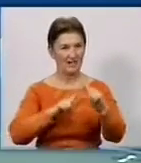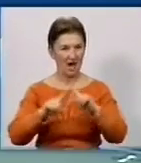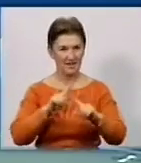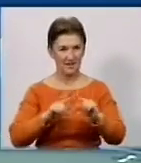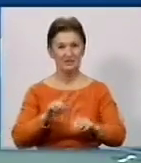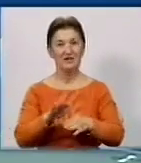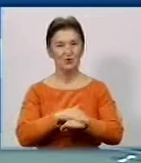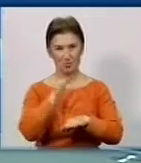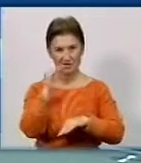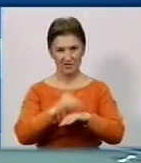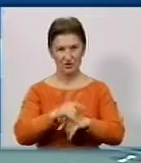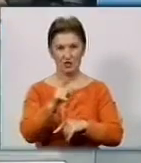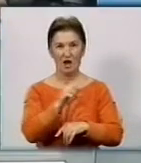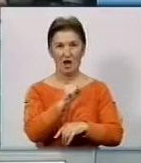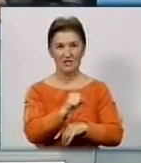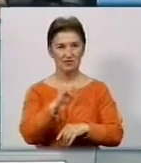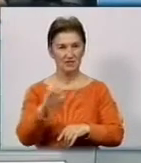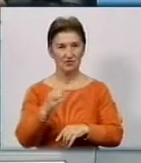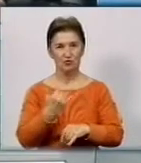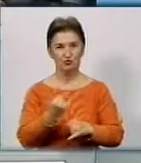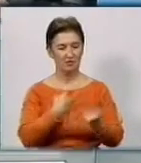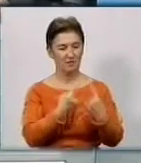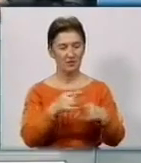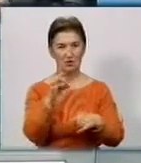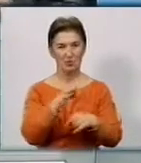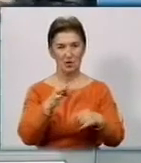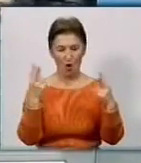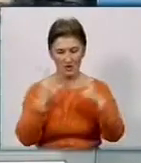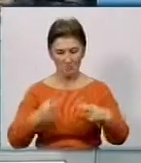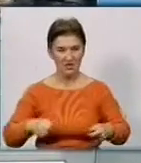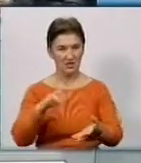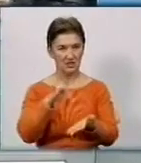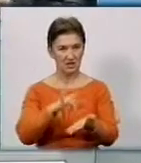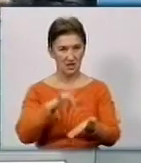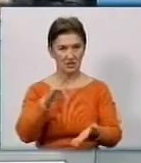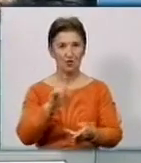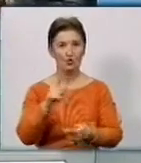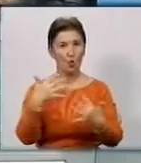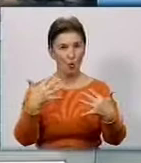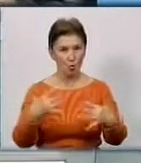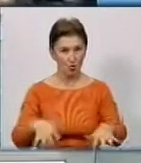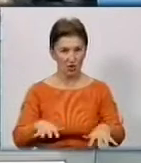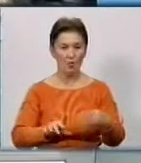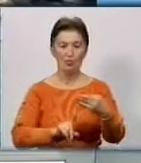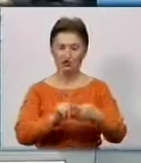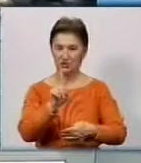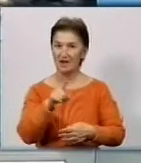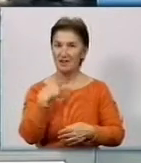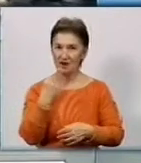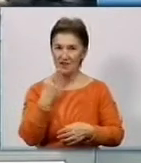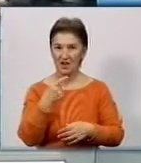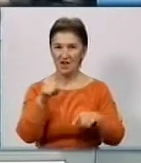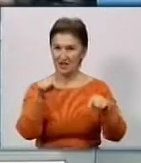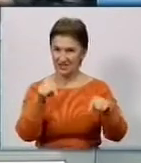вечора. Добрий вечір. Олександр Сергійович, сьогодні хочу говорити з вами про діагностичні центри другого рівня, про які ми вже, власне, починали говорити в цій